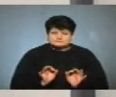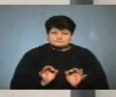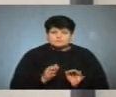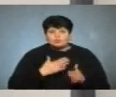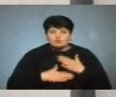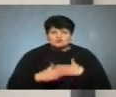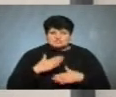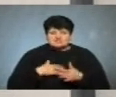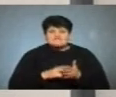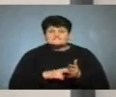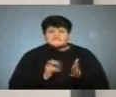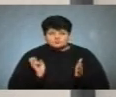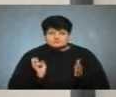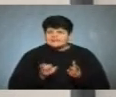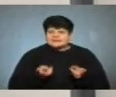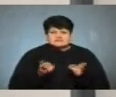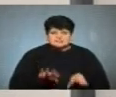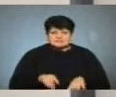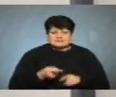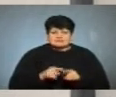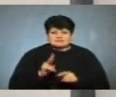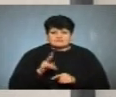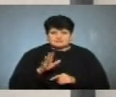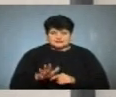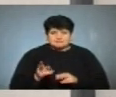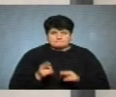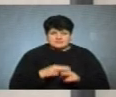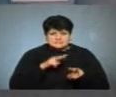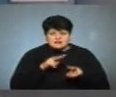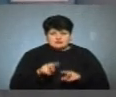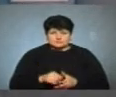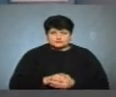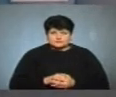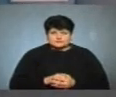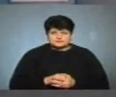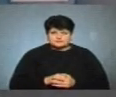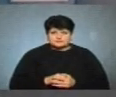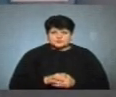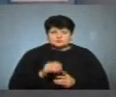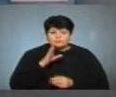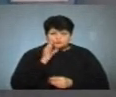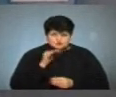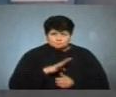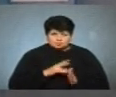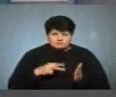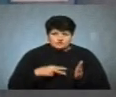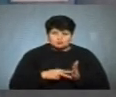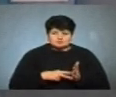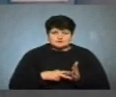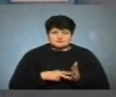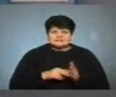Потішилися – виключайте, не залишайте це в квартирі без нагляду. А цілодобово не варто залишати, щоб і вночі були включені гірлянди?